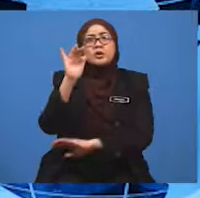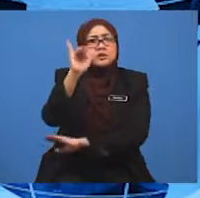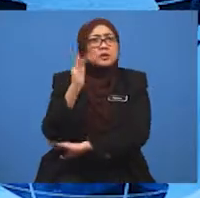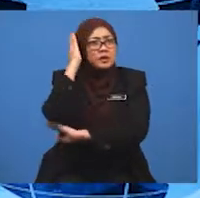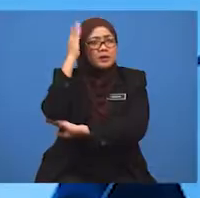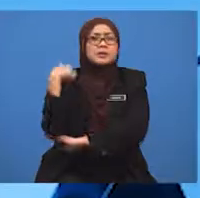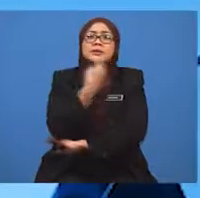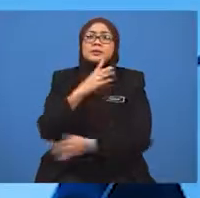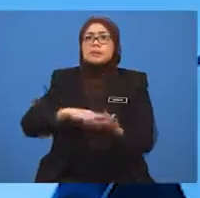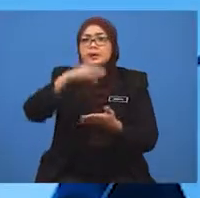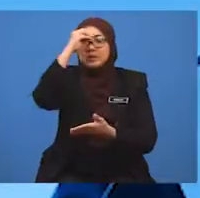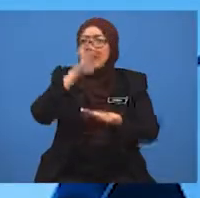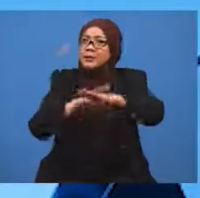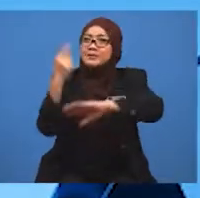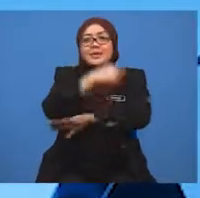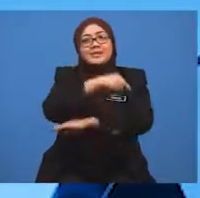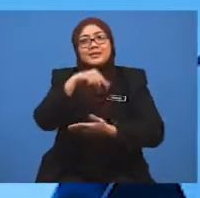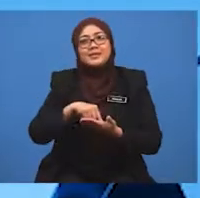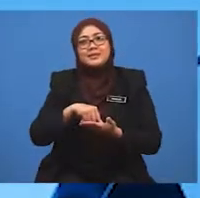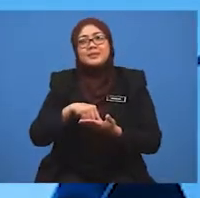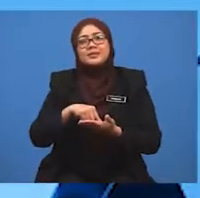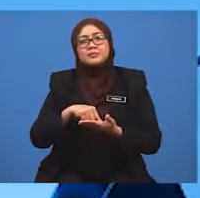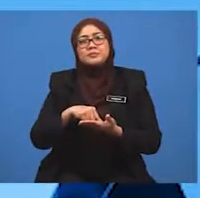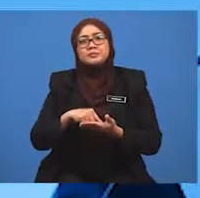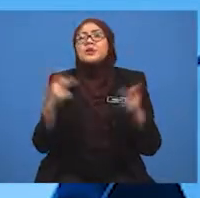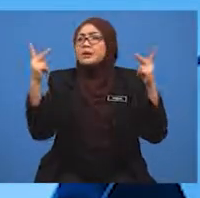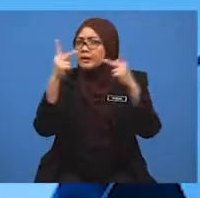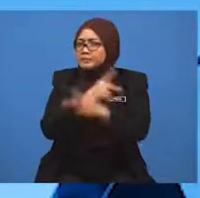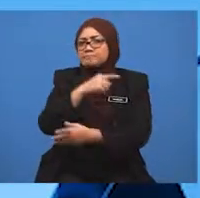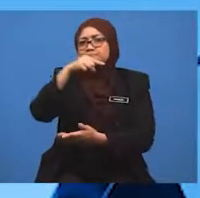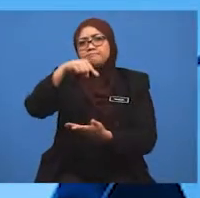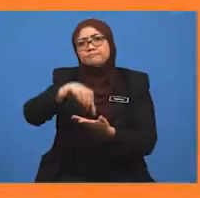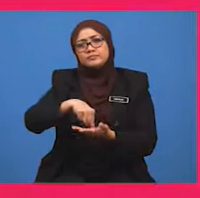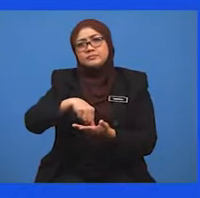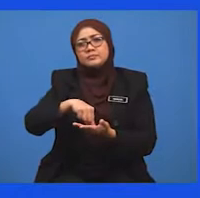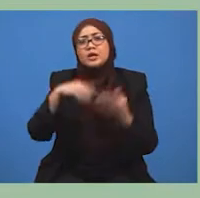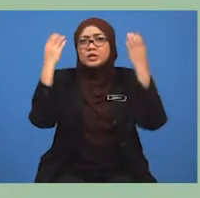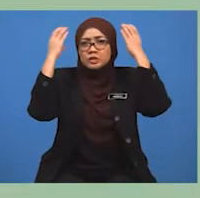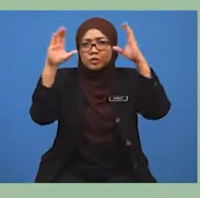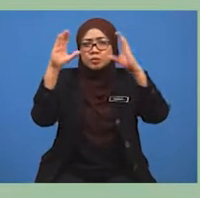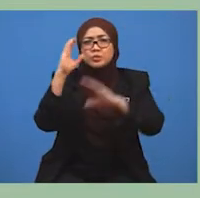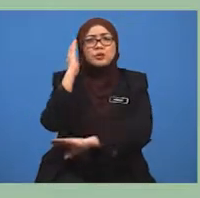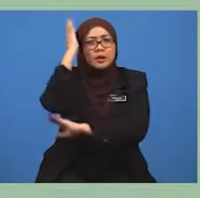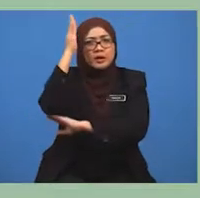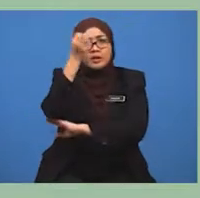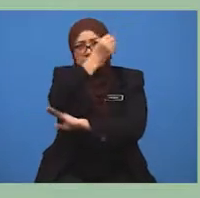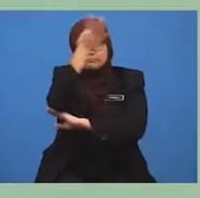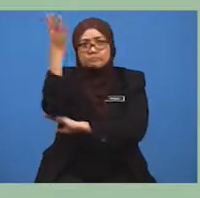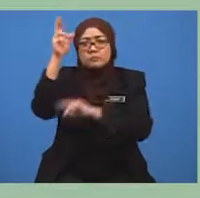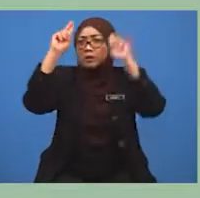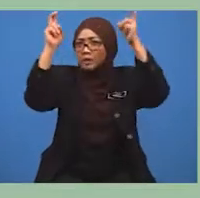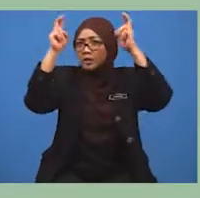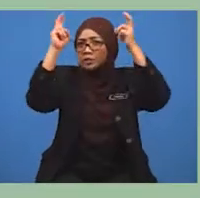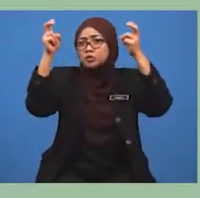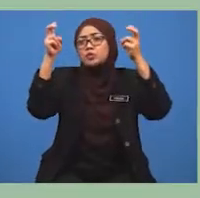pada hari ini. Murid-murid, pada episod kali ini, Cikgu akan menerangkan tajuk Bak